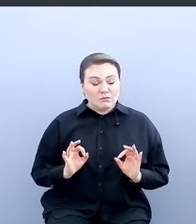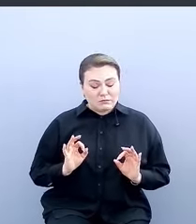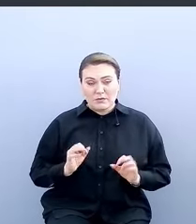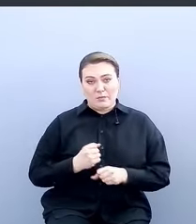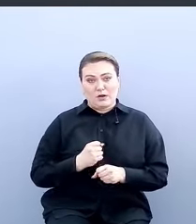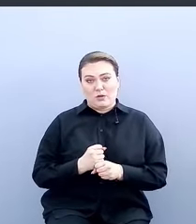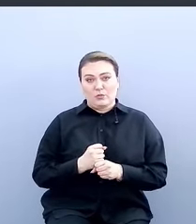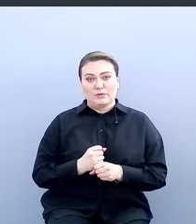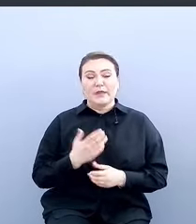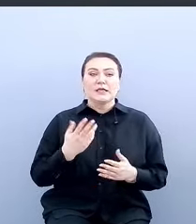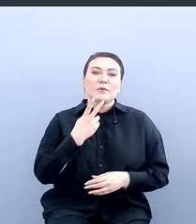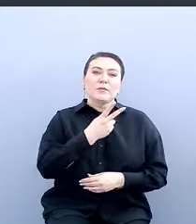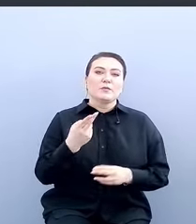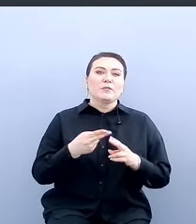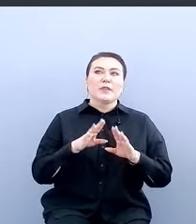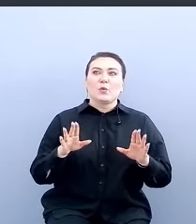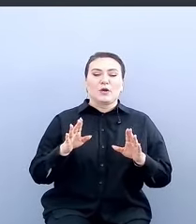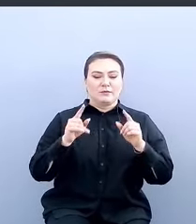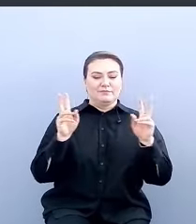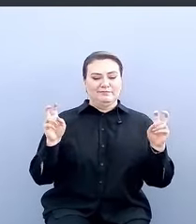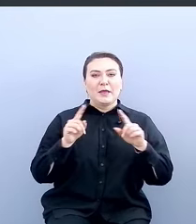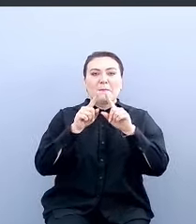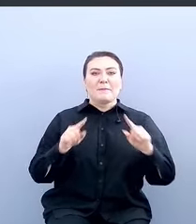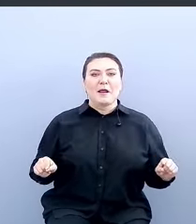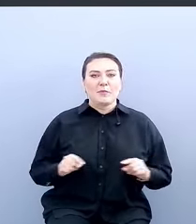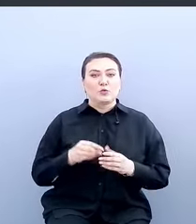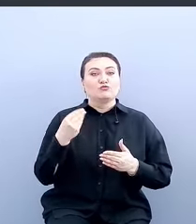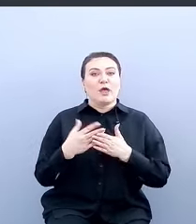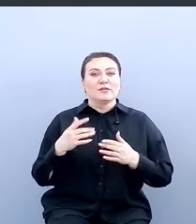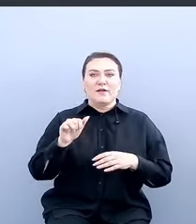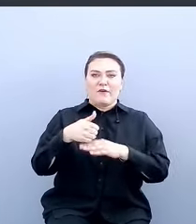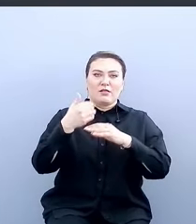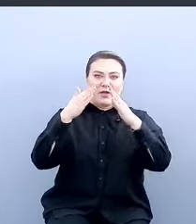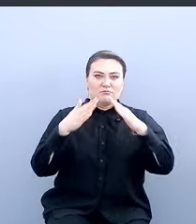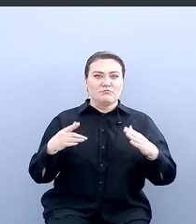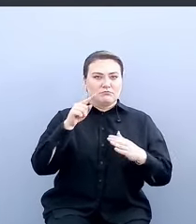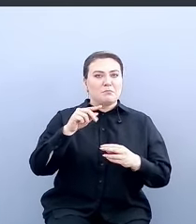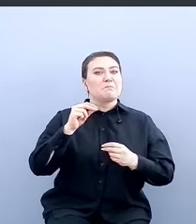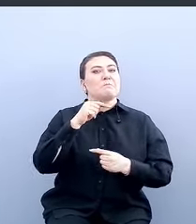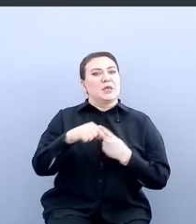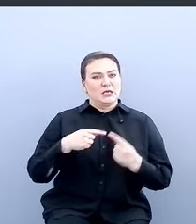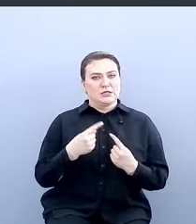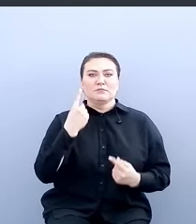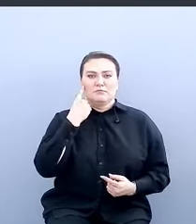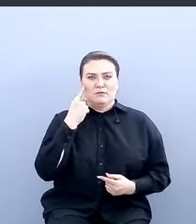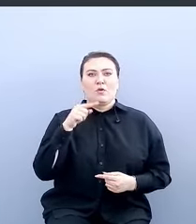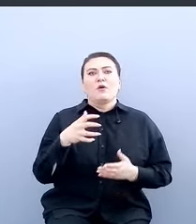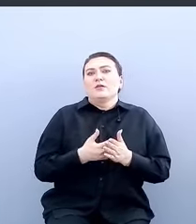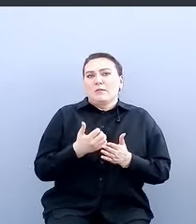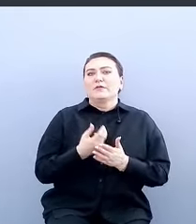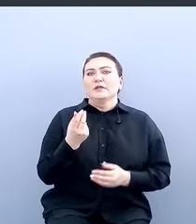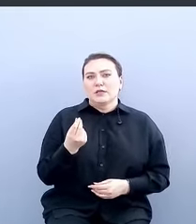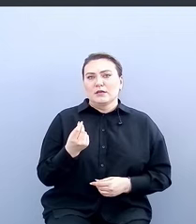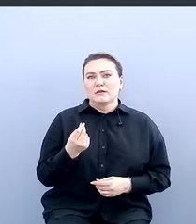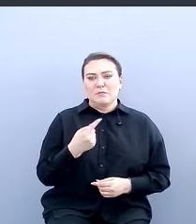если мы посмотрим на такую пирамидку ценностей, да, у нас вот во главе этой пирамидки бизнес, понятно, он зарабатывает деньги, мы здесь все